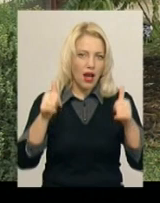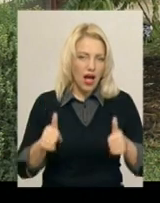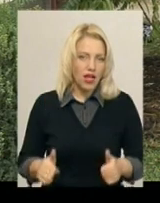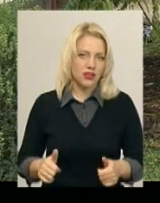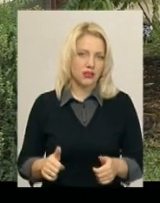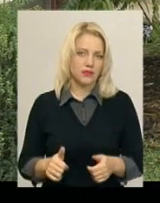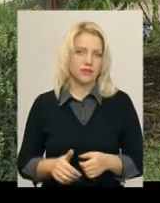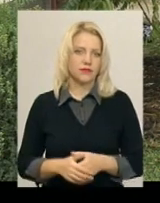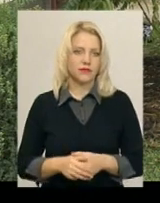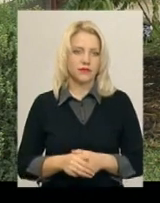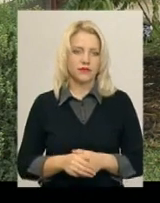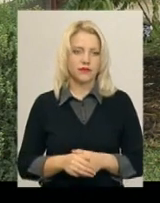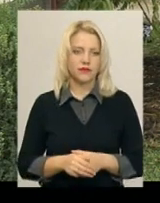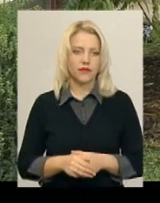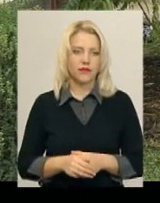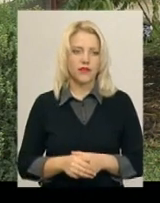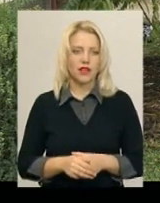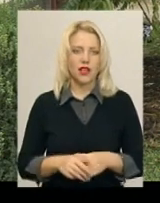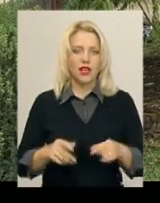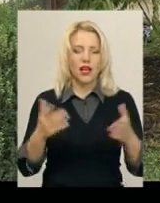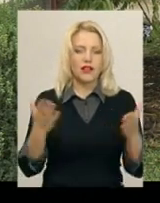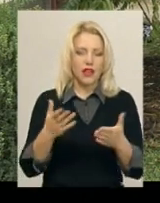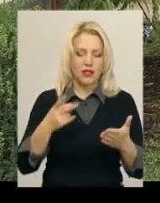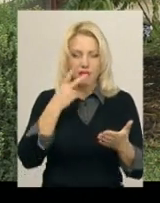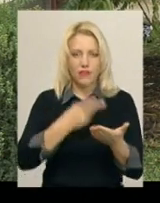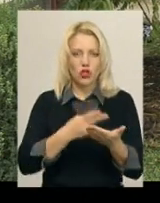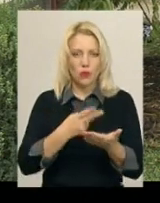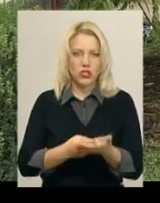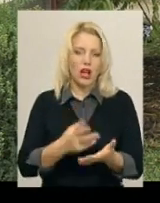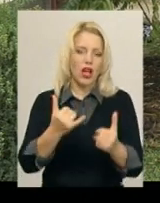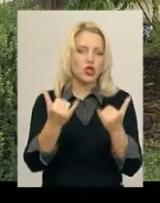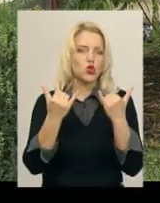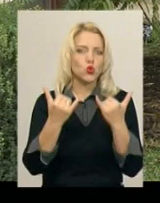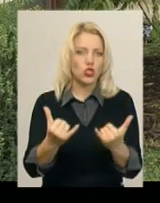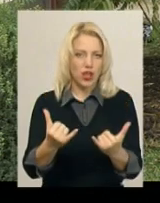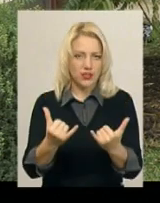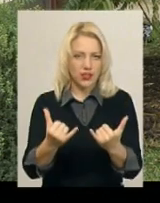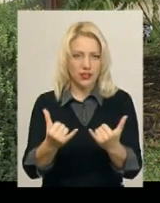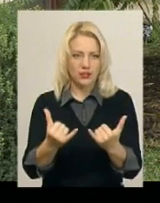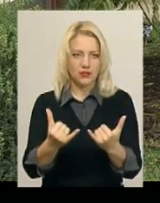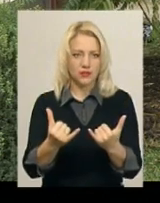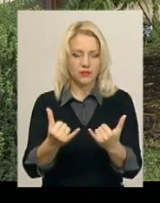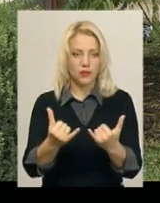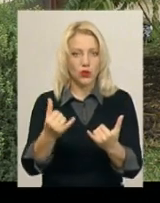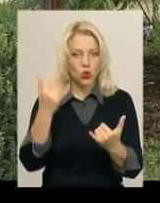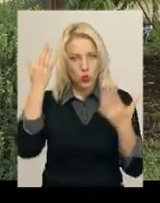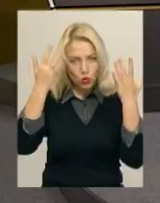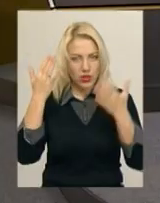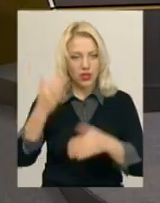який відображає, скажімо, сучасні думки.